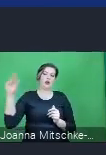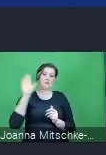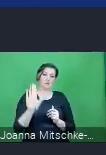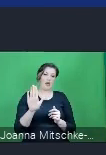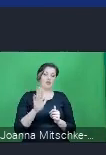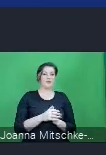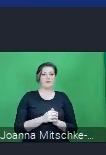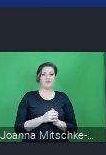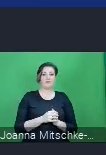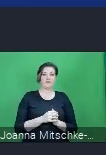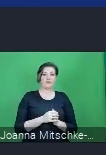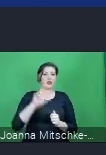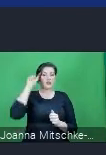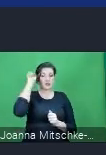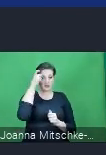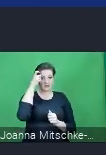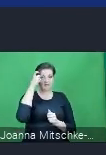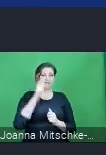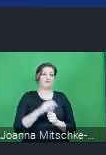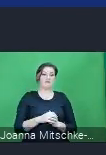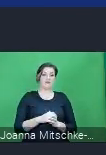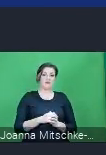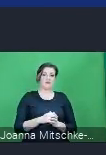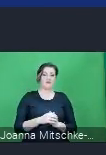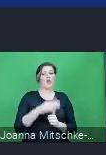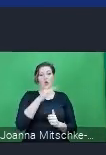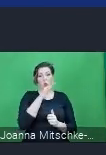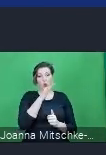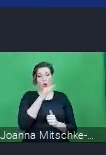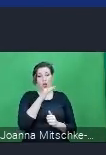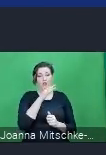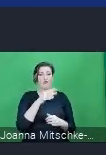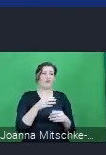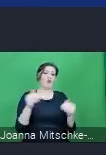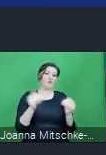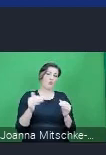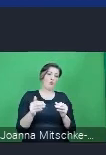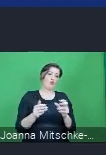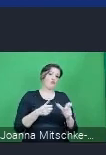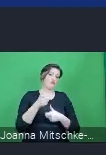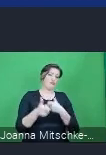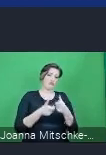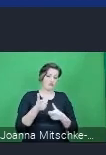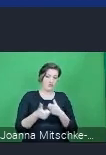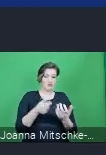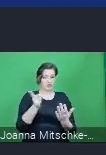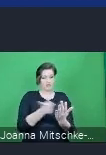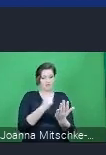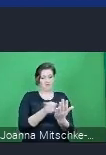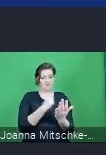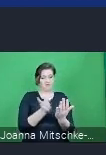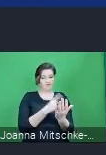centralnym, do którego w łatwy i przyjazny, intuicyjny sposób będą mogli się dostać wszyscy uprawnieni